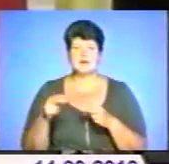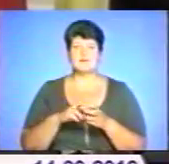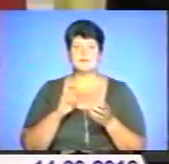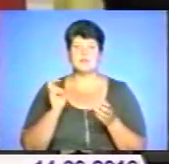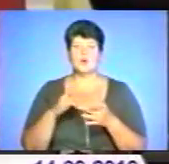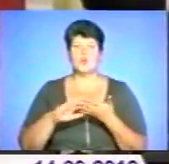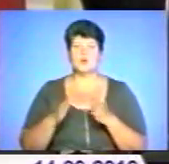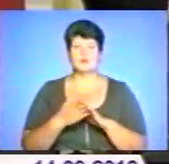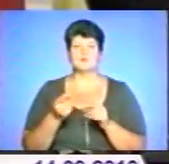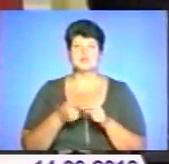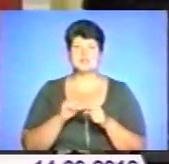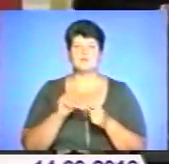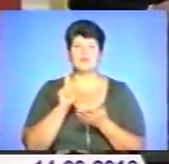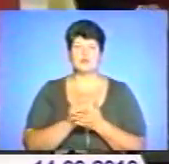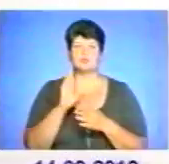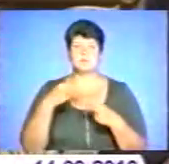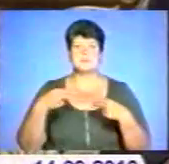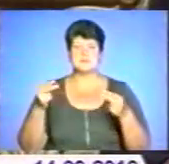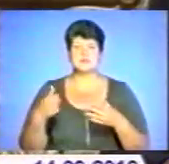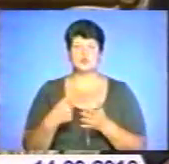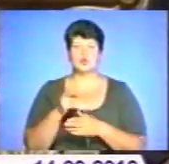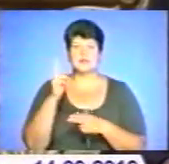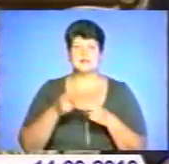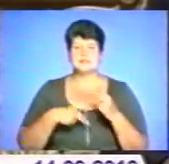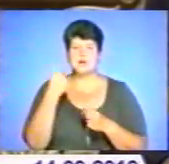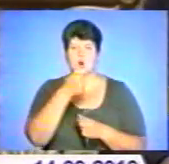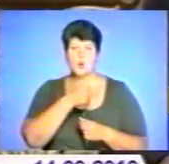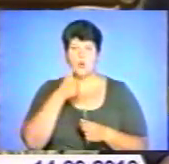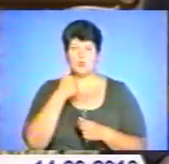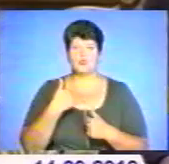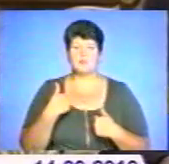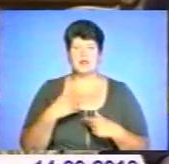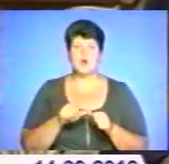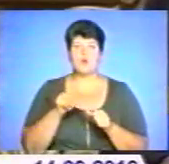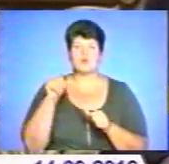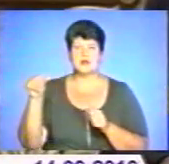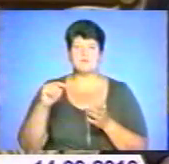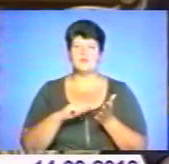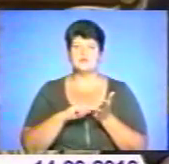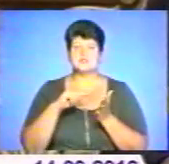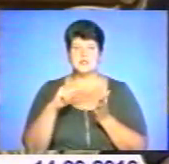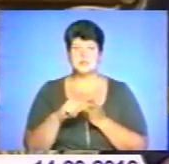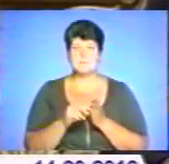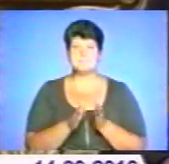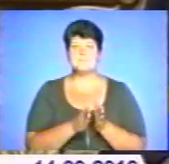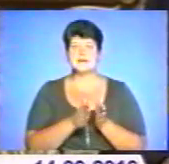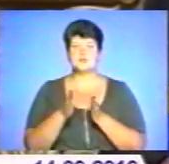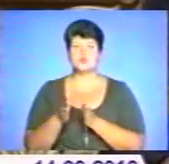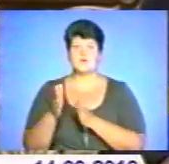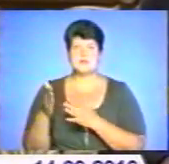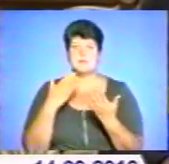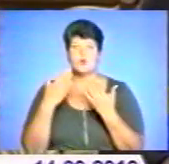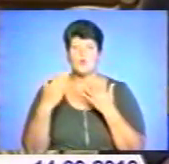може бути підписана вже до кінця року. Ми з паном Ердоганом окремо відзначили працювання переговорного процесу